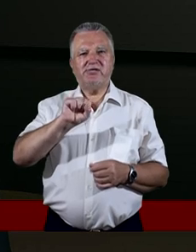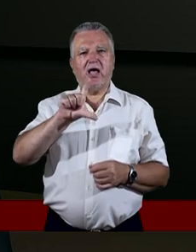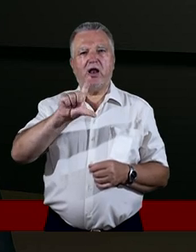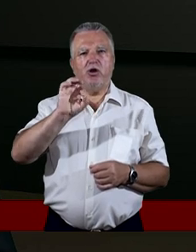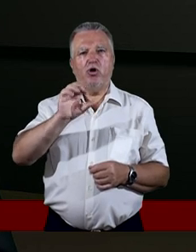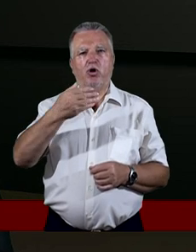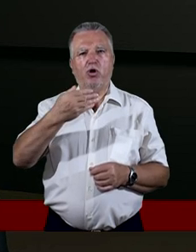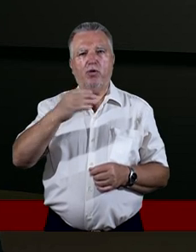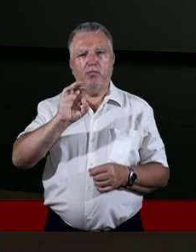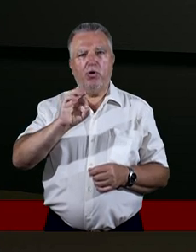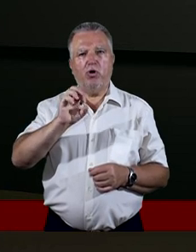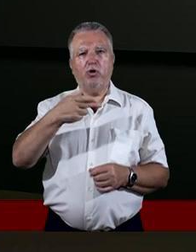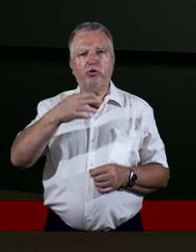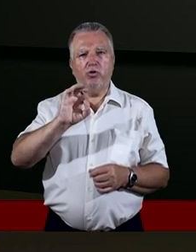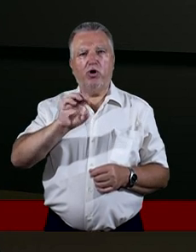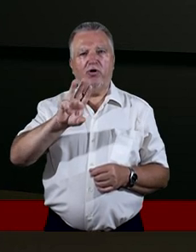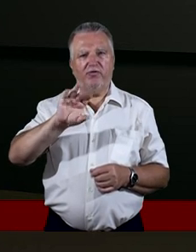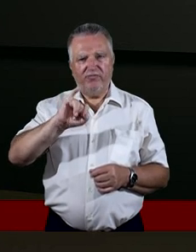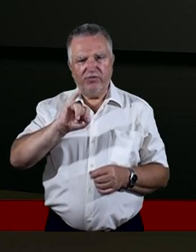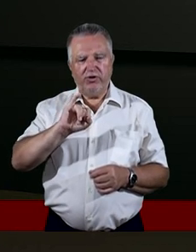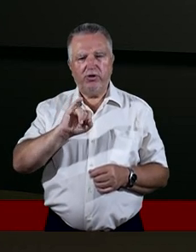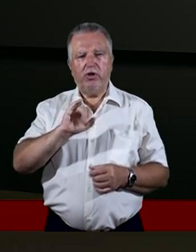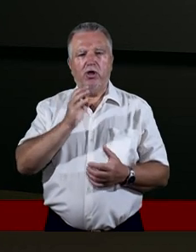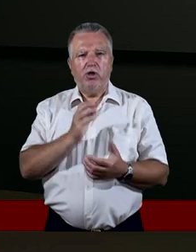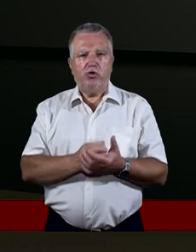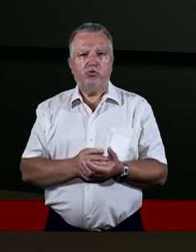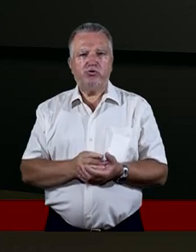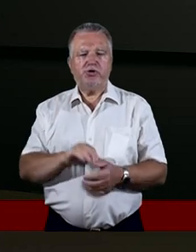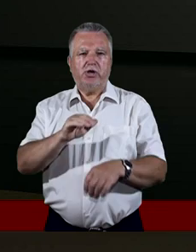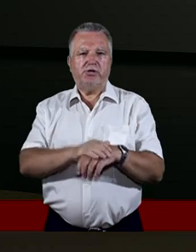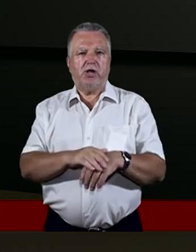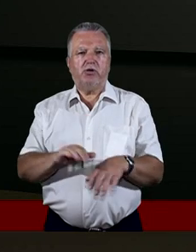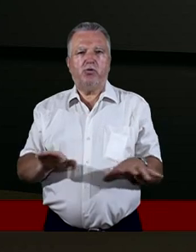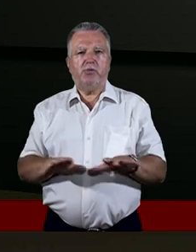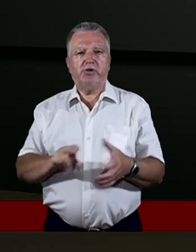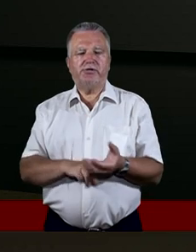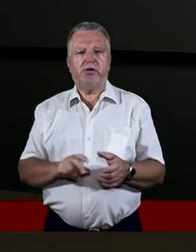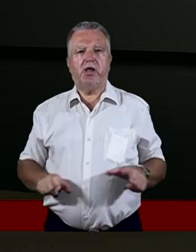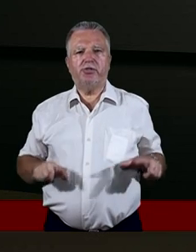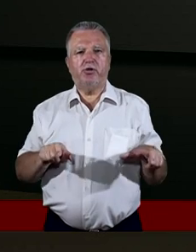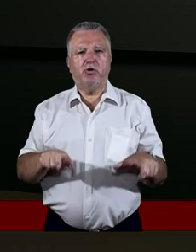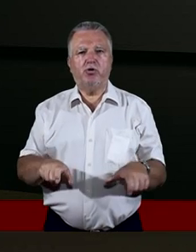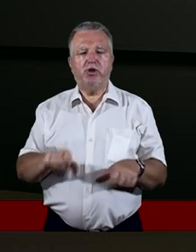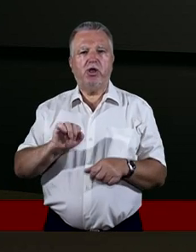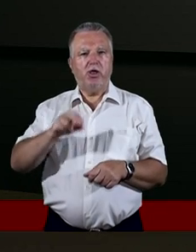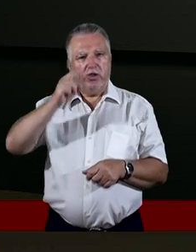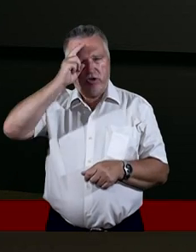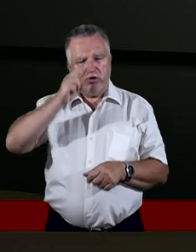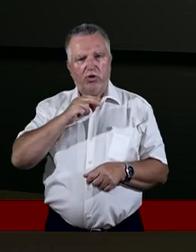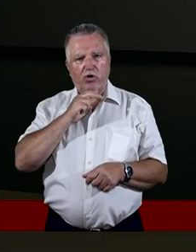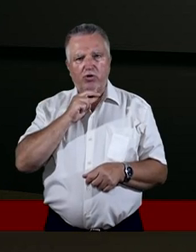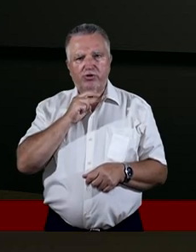W zasadzie Salomon już zajął miejsce na tronie i on przygotowuje Salomona do